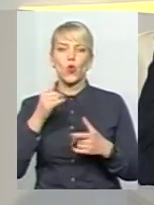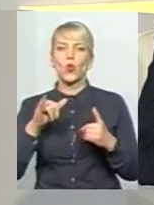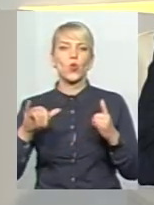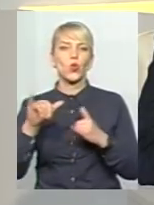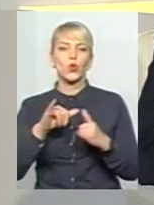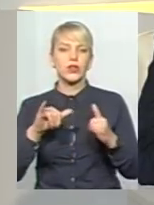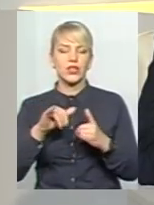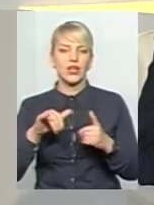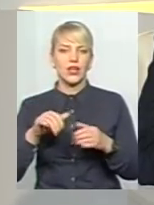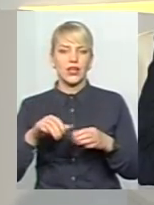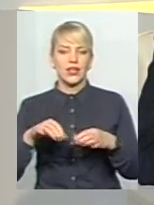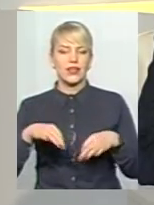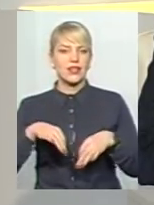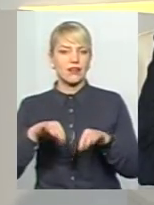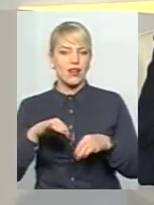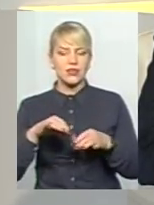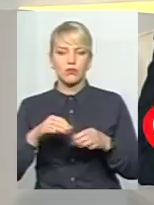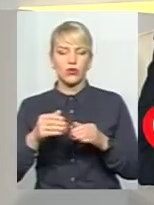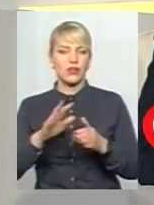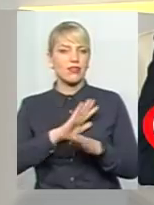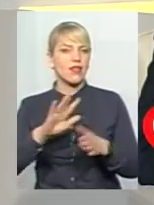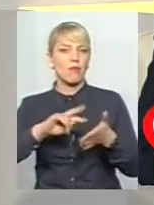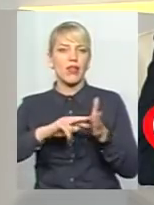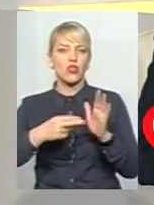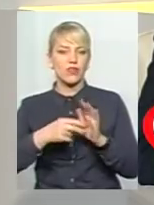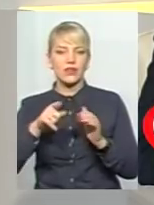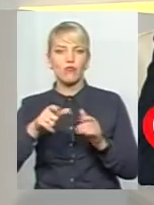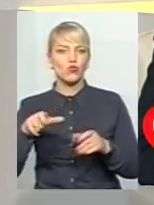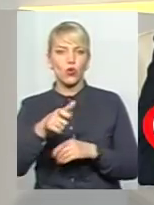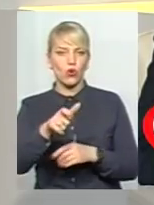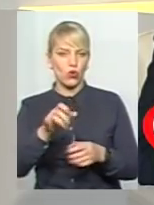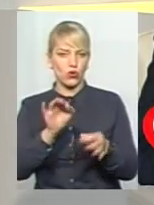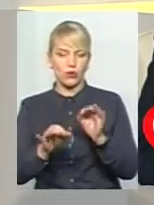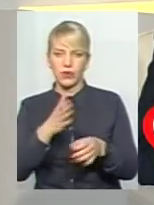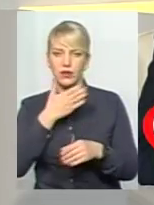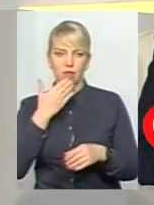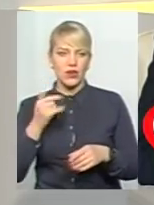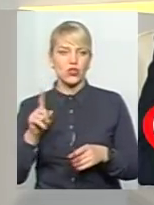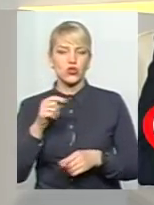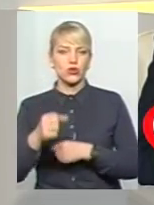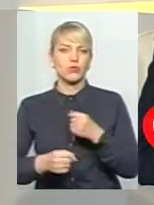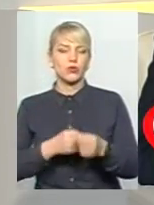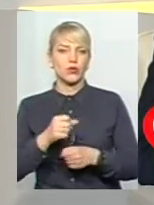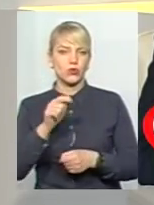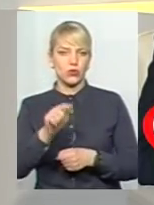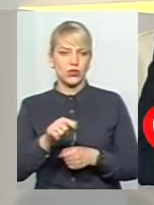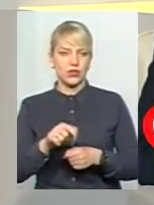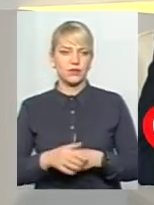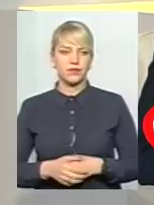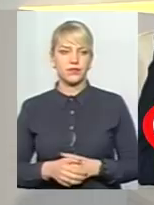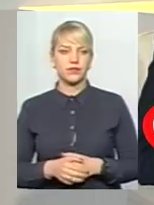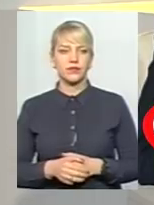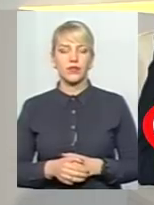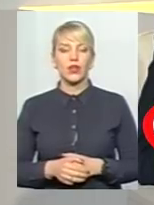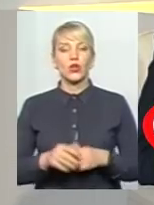транспорт попередньо не планувався, тому що там і нормального дорожнього покриття немає, для того, щоб туди громадський транспорт безпосередньо передбачити.